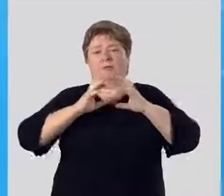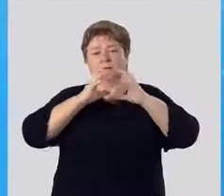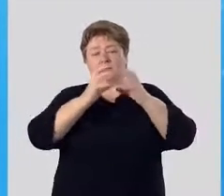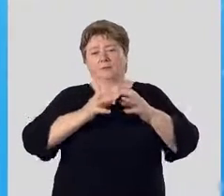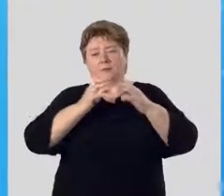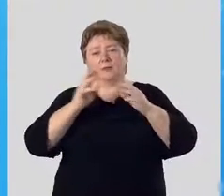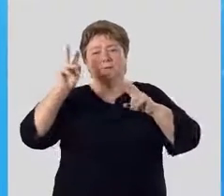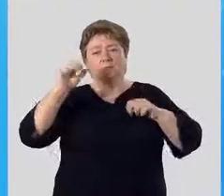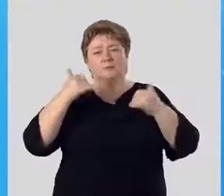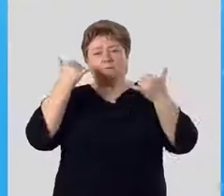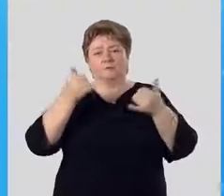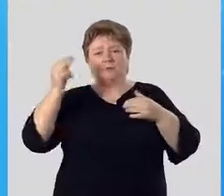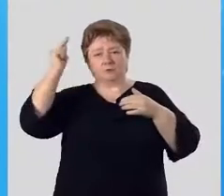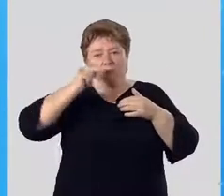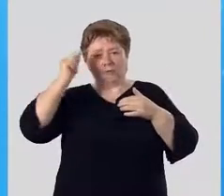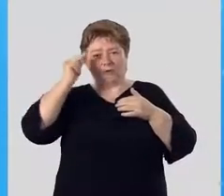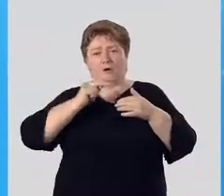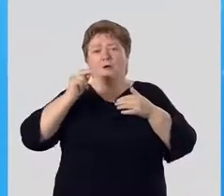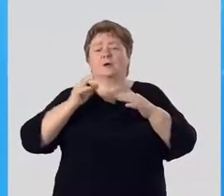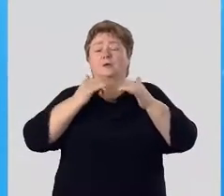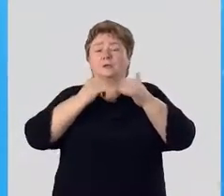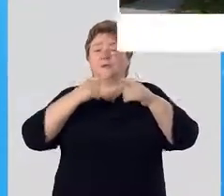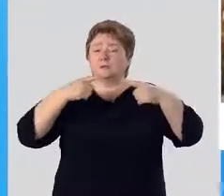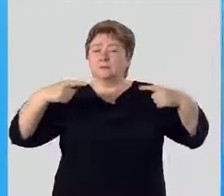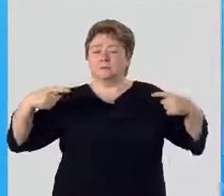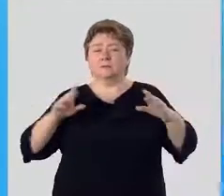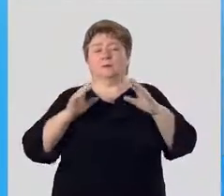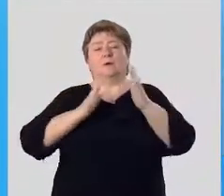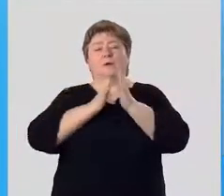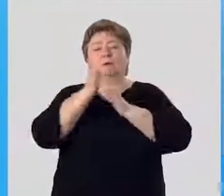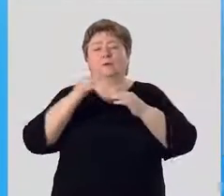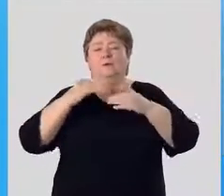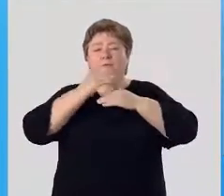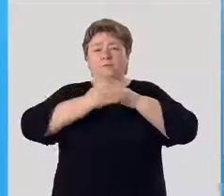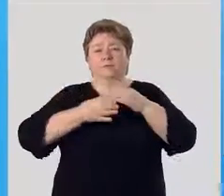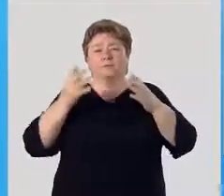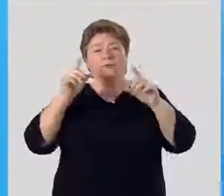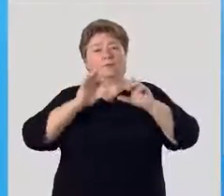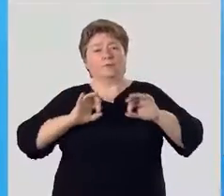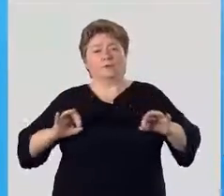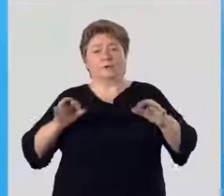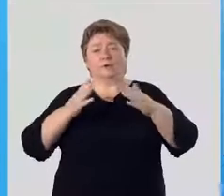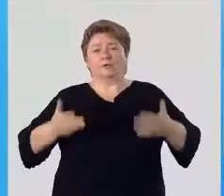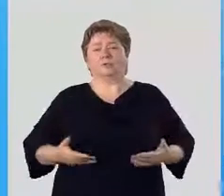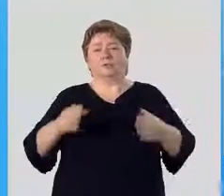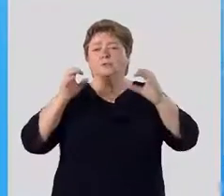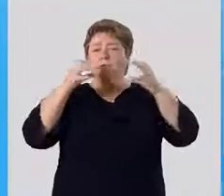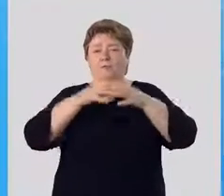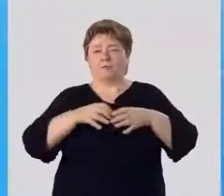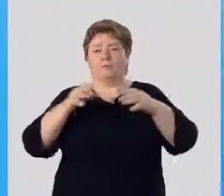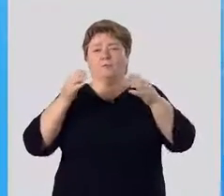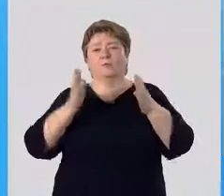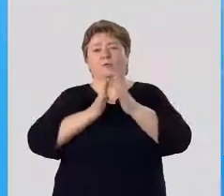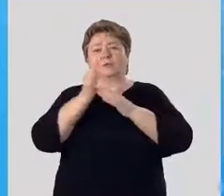мира. Тема сегодняшнего урока – разнообразие растений по их внешнему виду, жизненные формы растений,